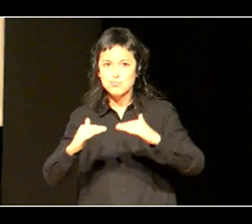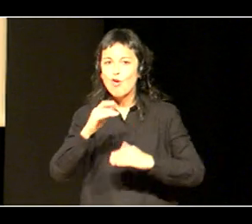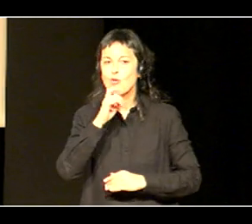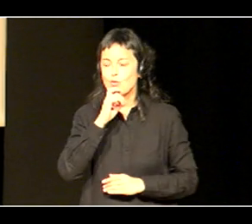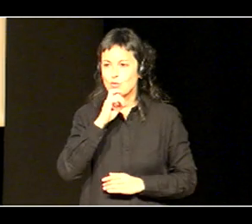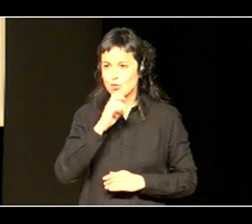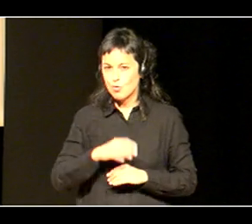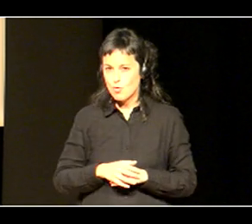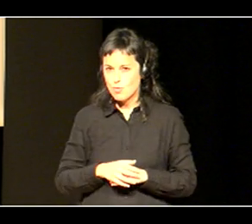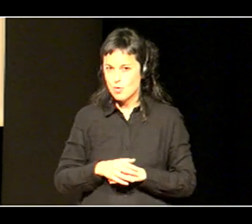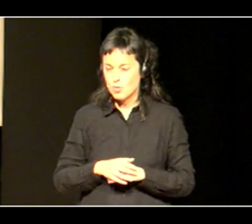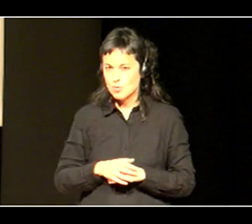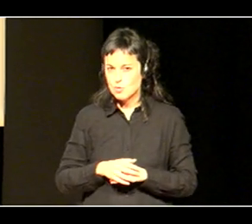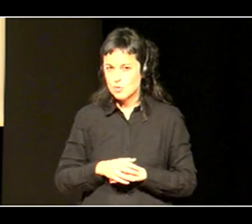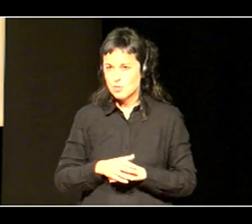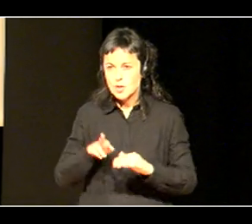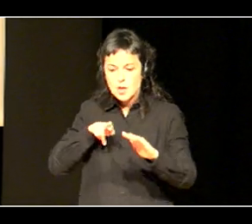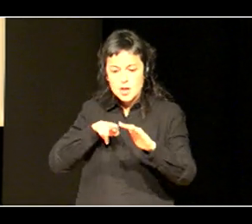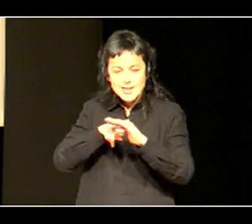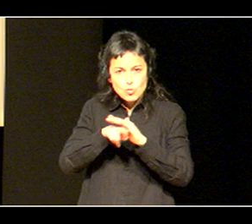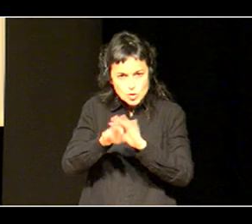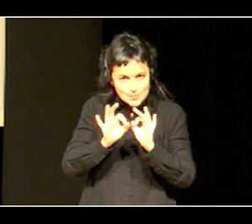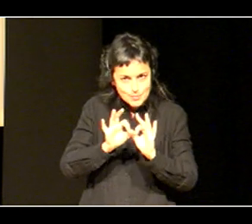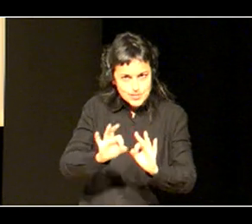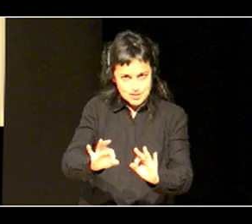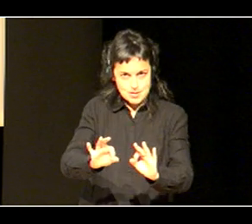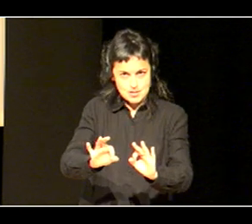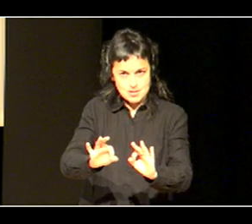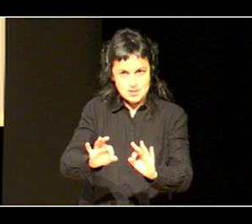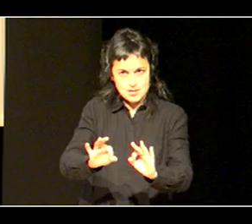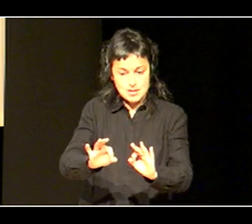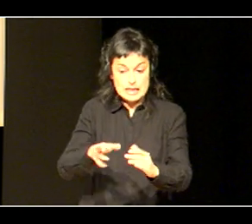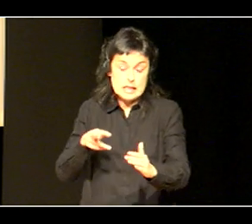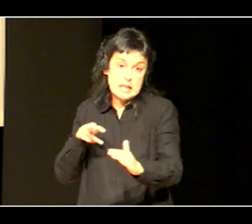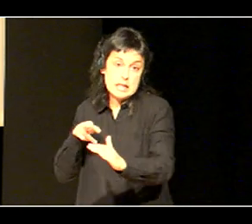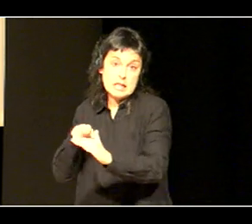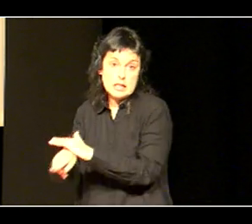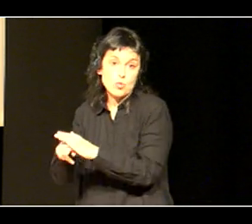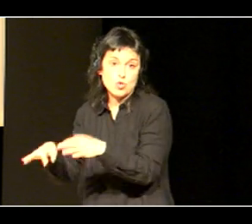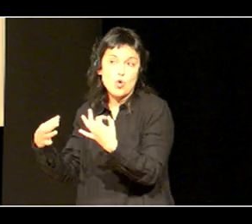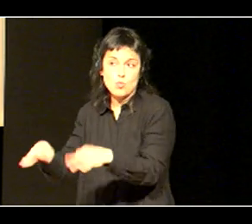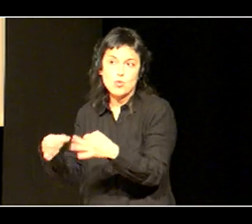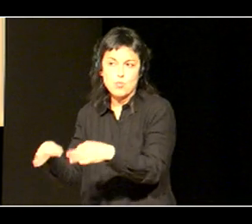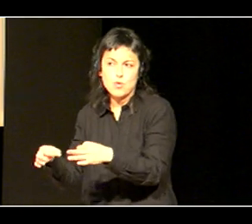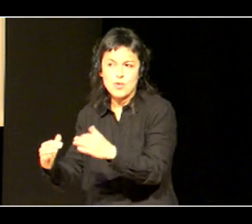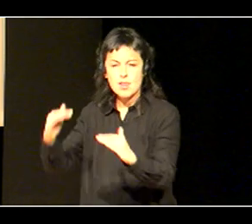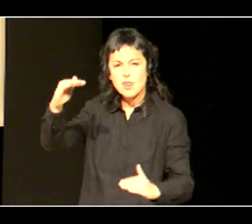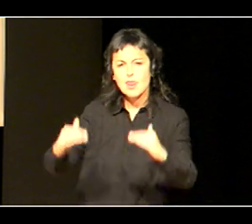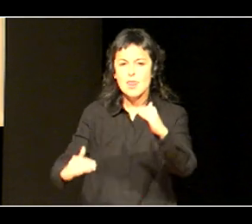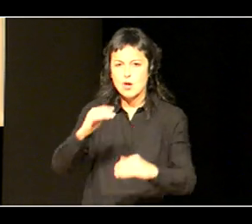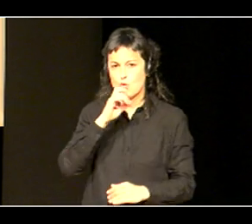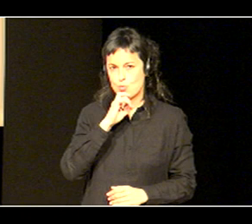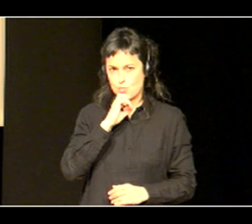espezifikoen eskuartzea, eta balia bide arrunten eskuartzea, nola, hor ekatzen dugu,